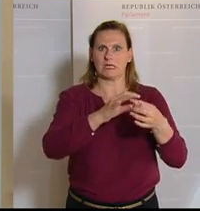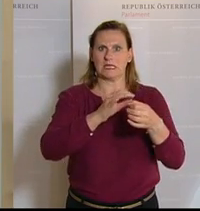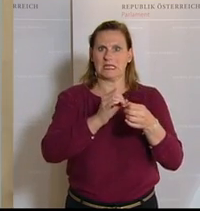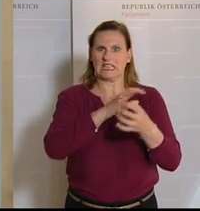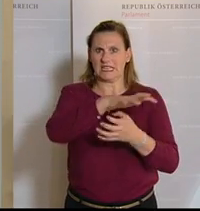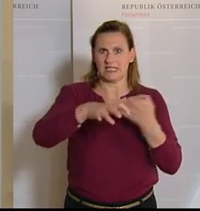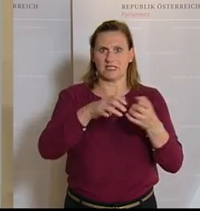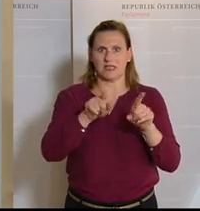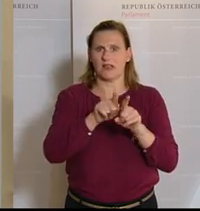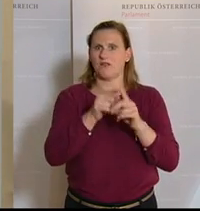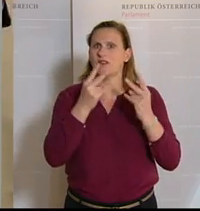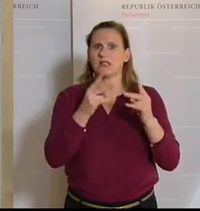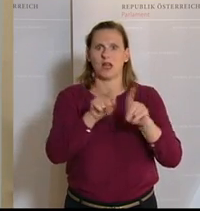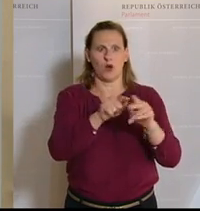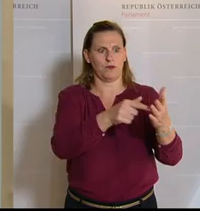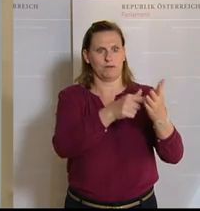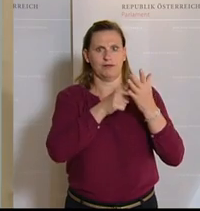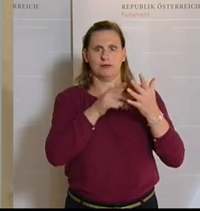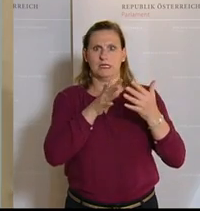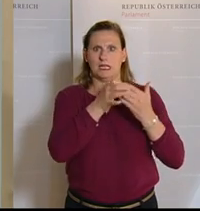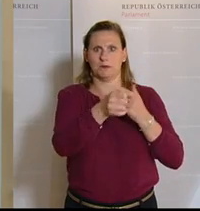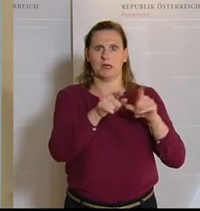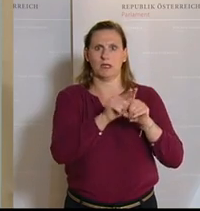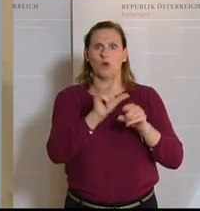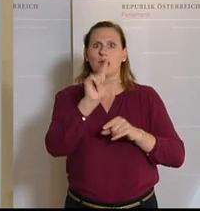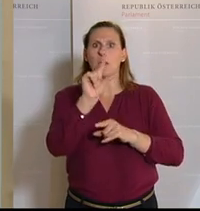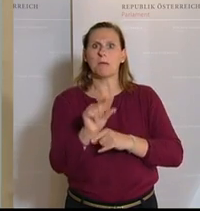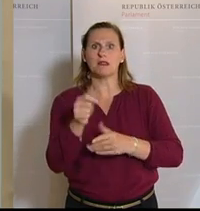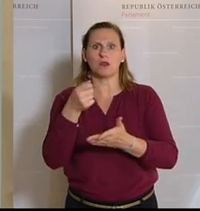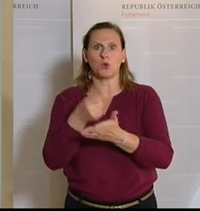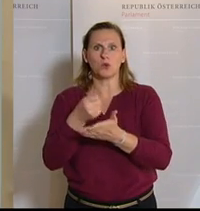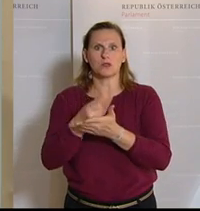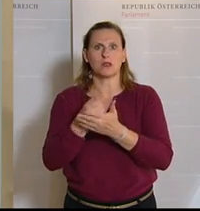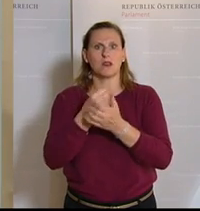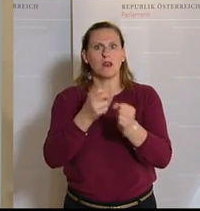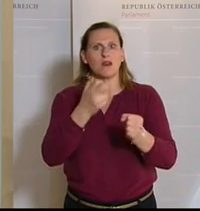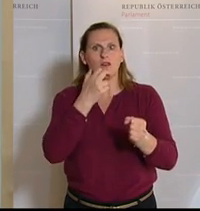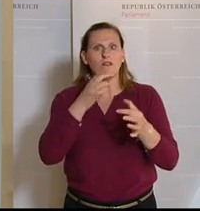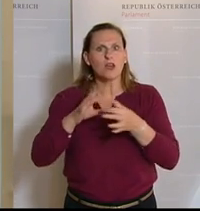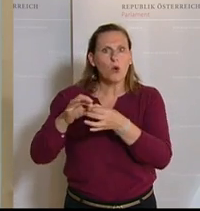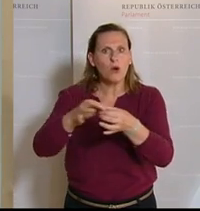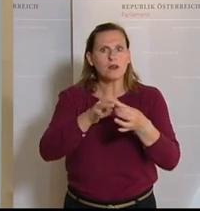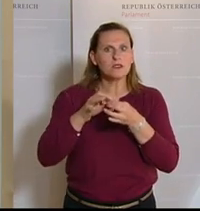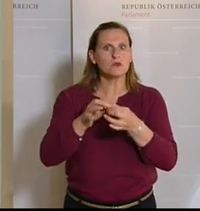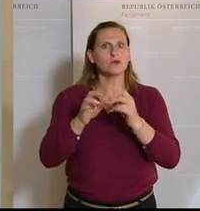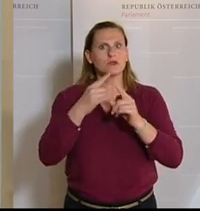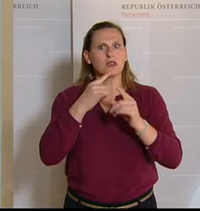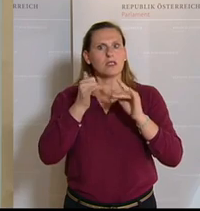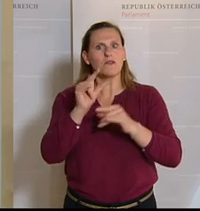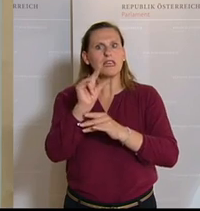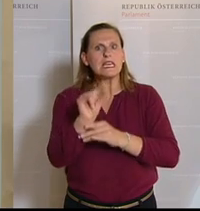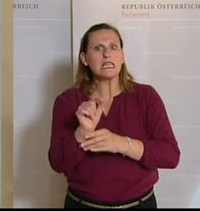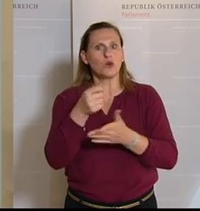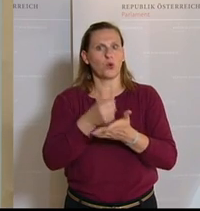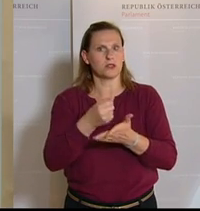Wir müssen aber auch gegenüberstellen natürlich etwaige Minderkosten, weil gemeinnützige Träger, freiwillige Organisationen leben ja davon, dass sie sehr, sehr geringe